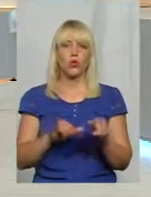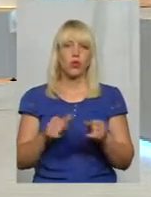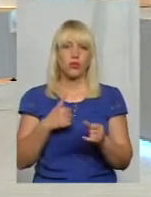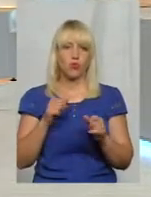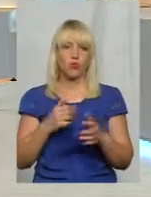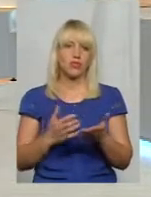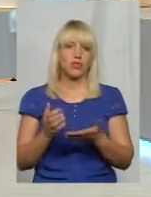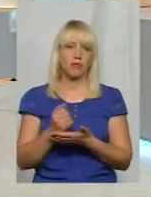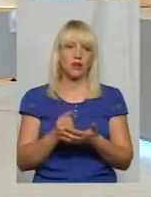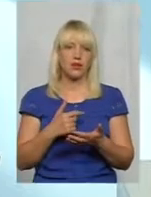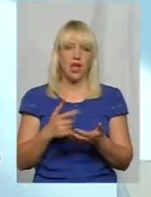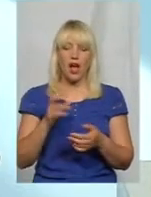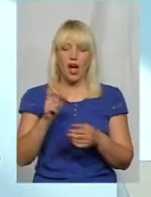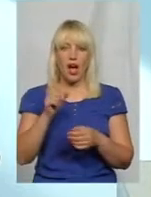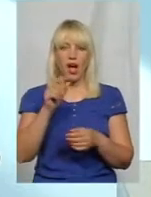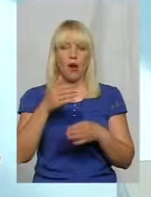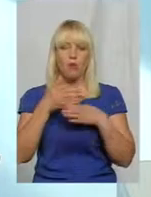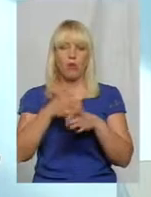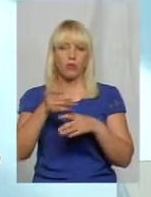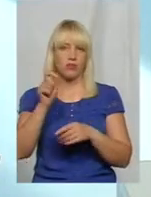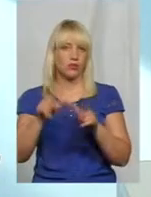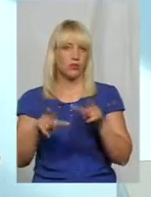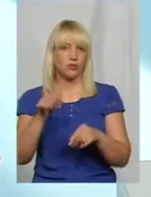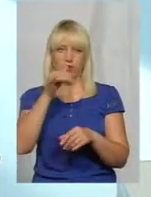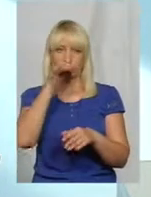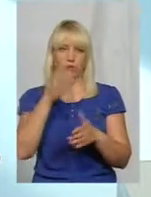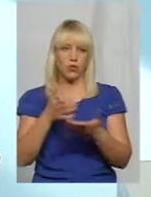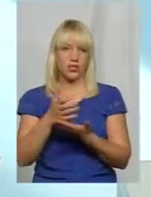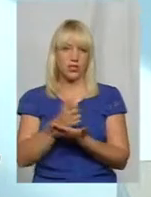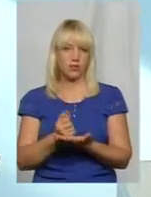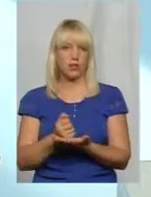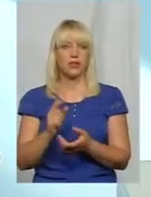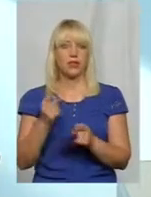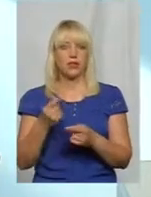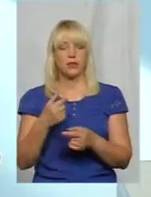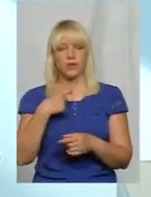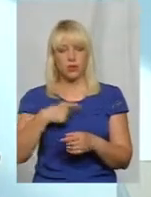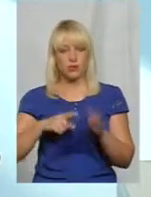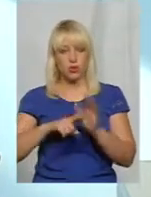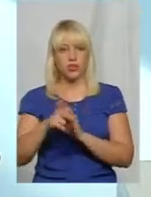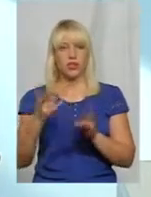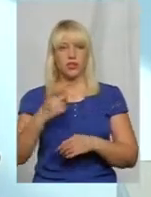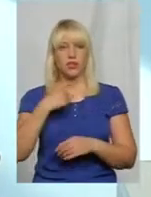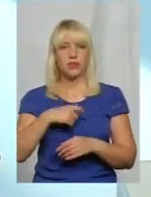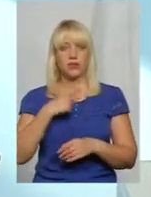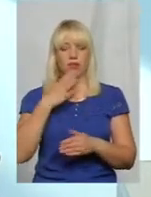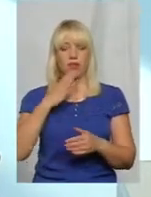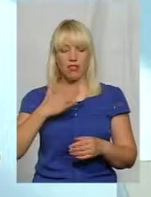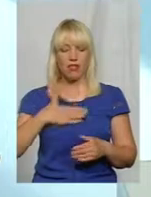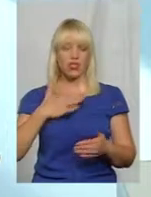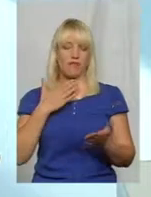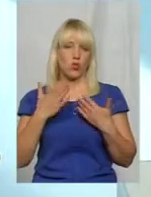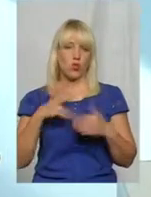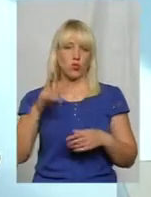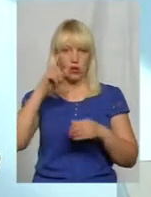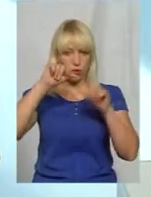зібрали, а побиті ми не змогли. Тому саме починаємо з себе. Наше відношення до пам'яток